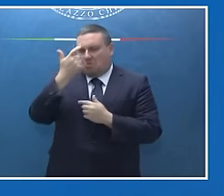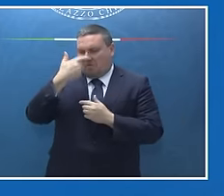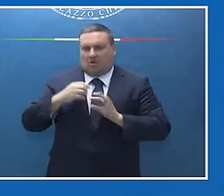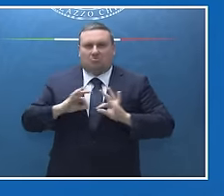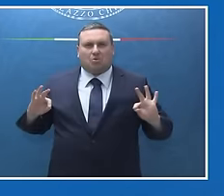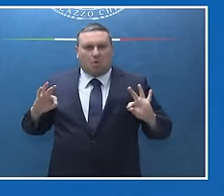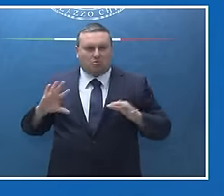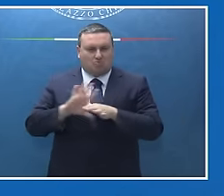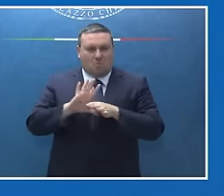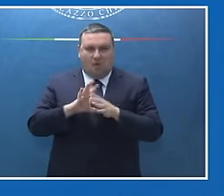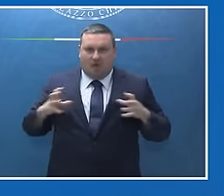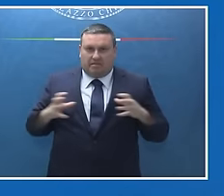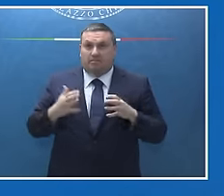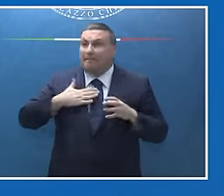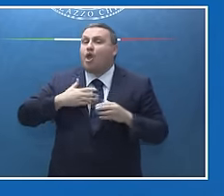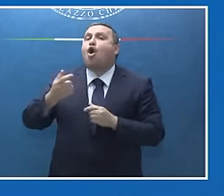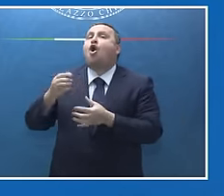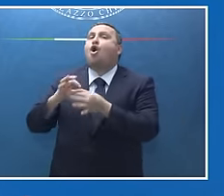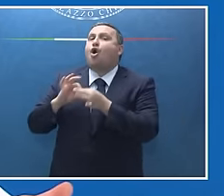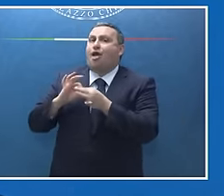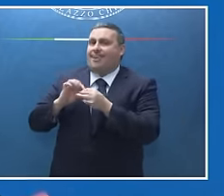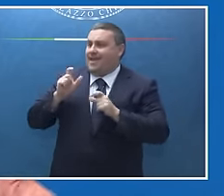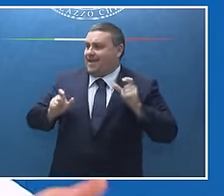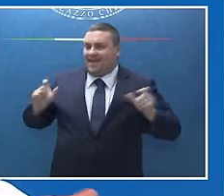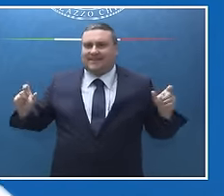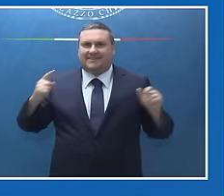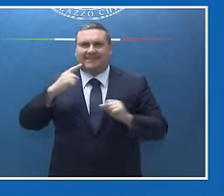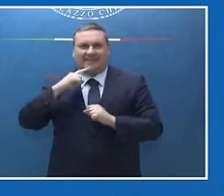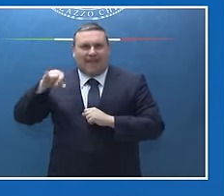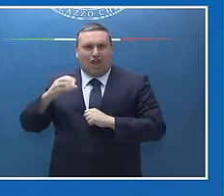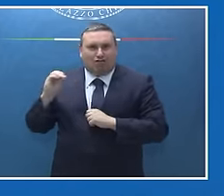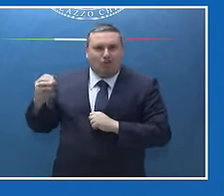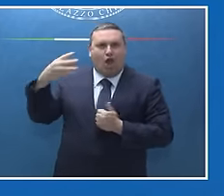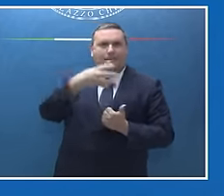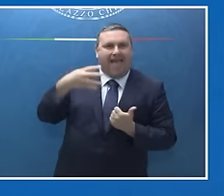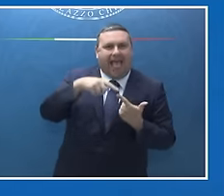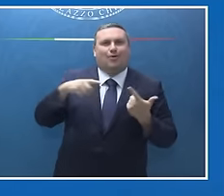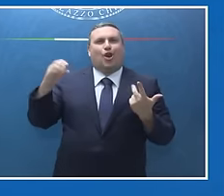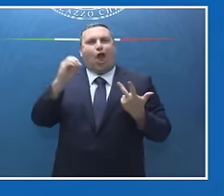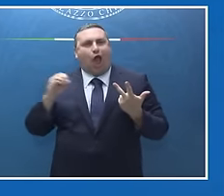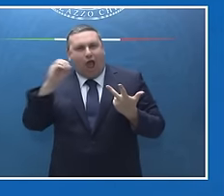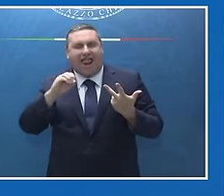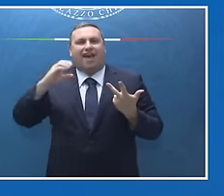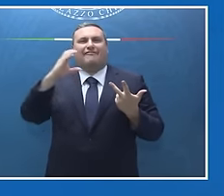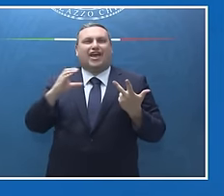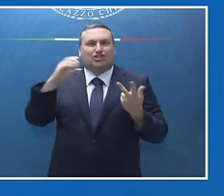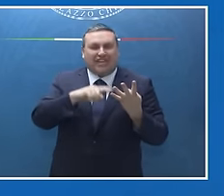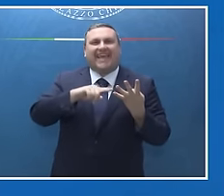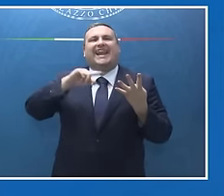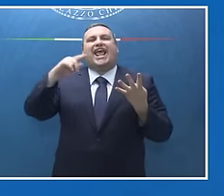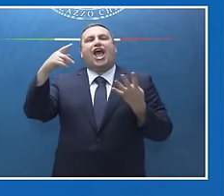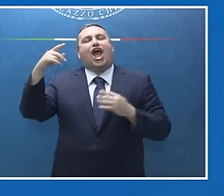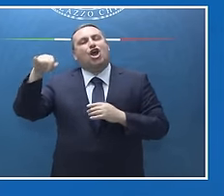a tutti i miei colleghi, quindi Joe, Emanuele, Rishi, Olaf, Justin,